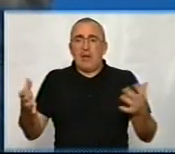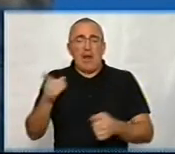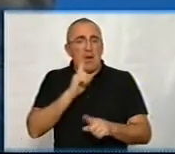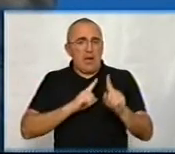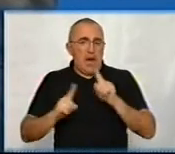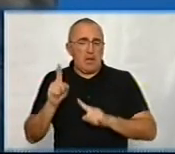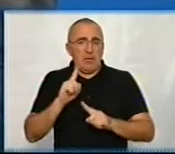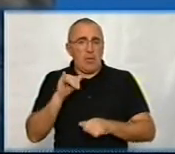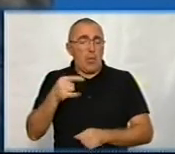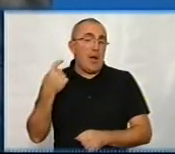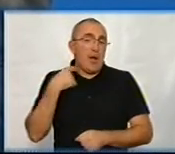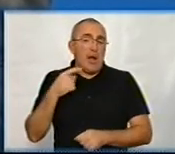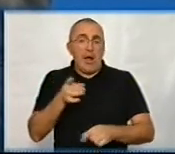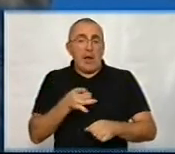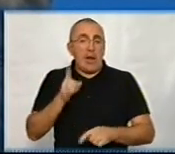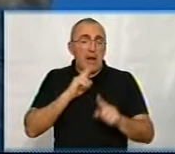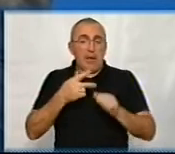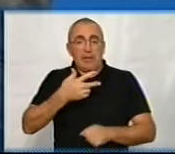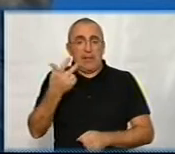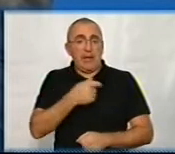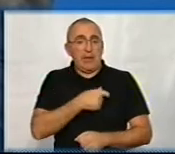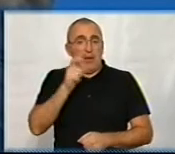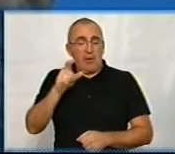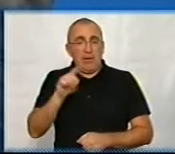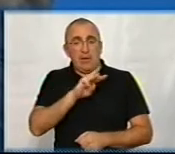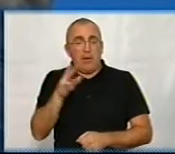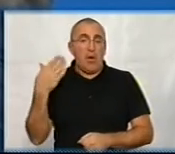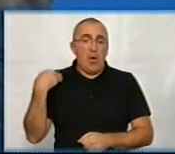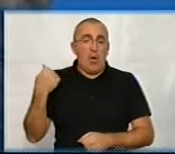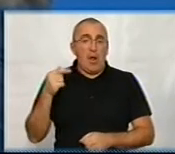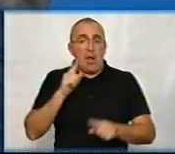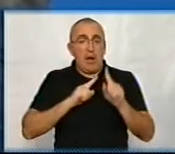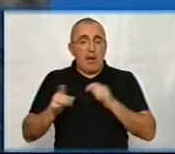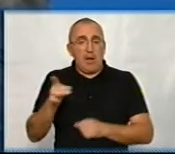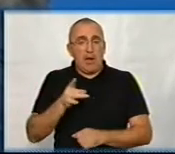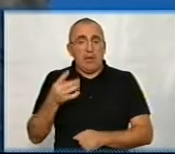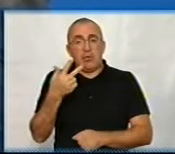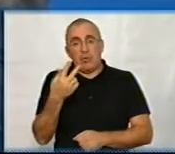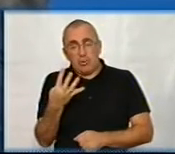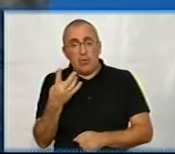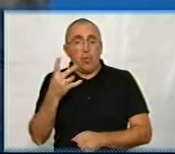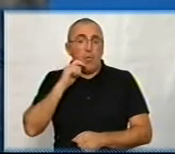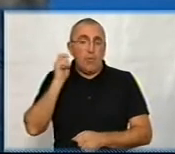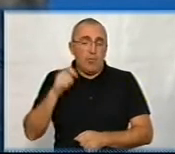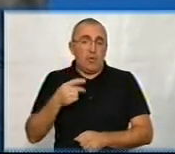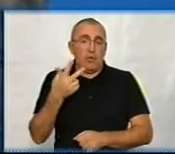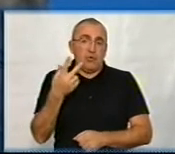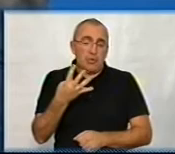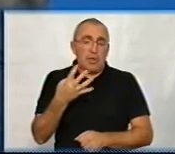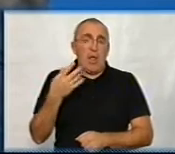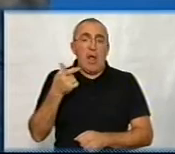зараз, наприклад, у Кропивінській райраді зараз 33 депутати на сайті, в Олександрійській райраді 34, в Новоукраїнській також 34,